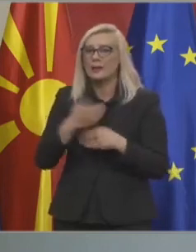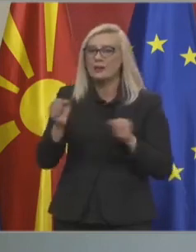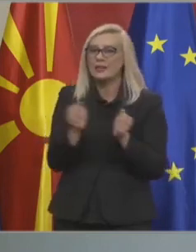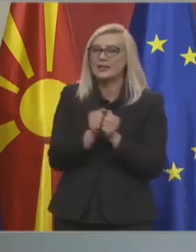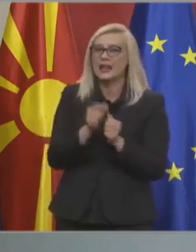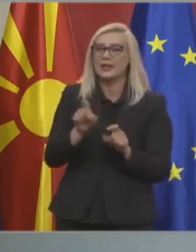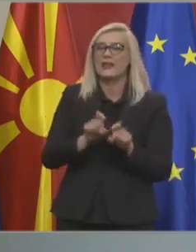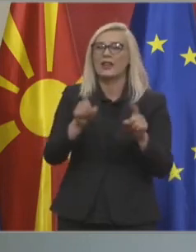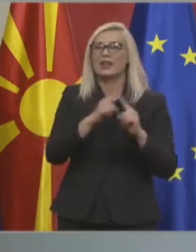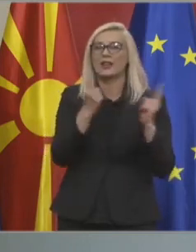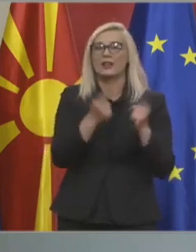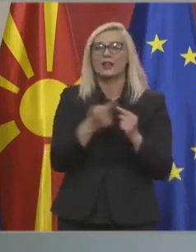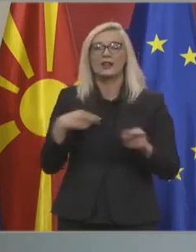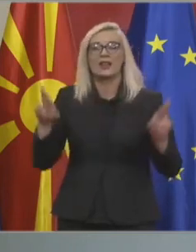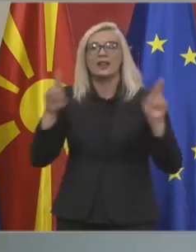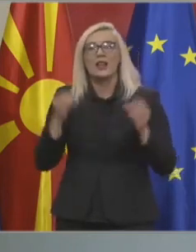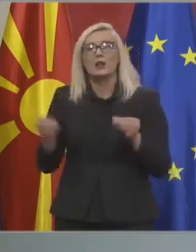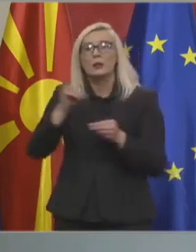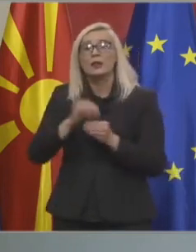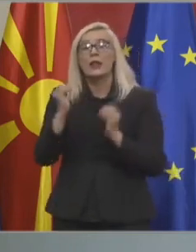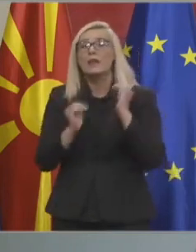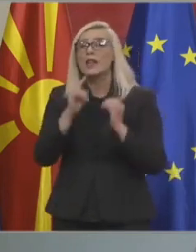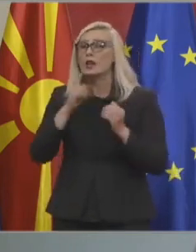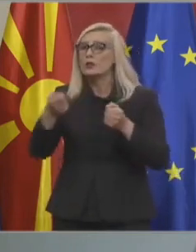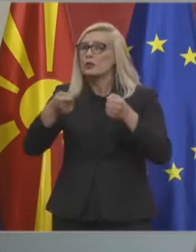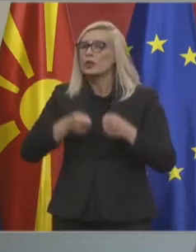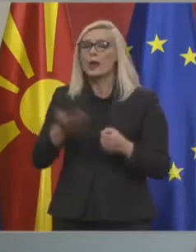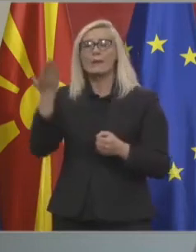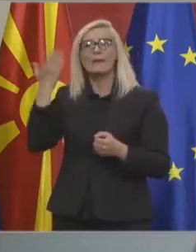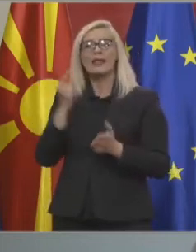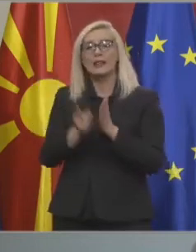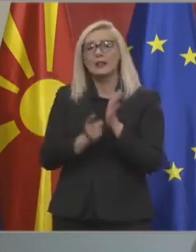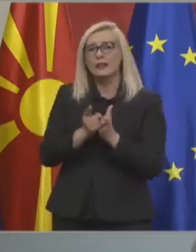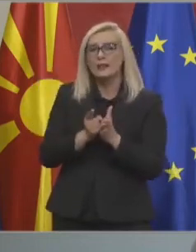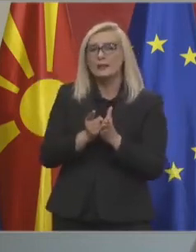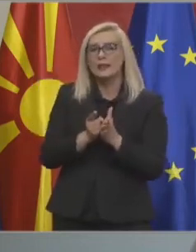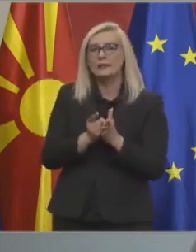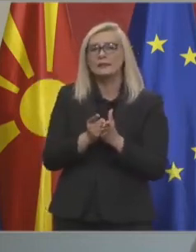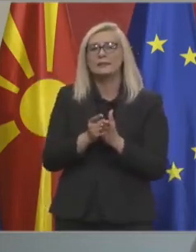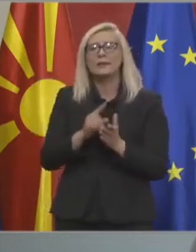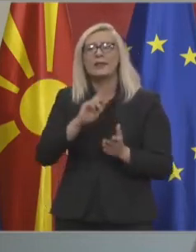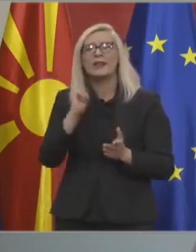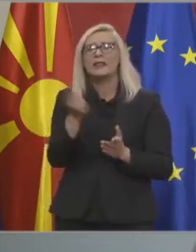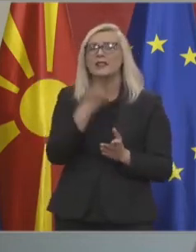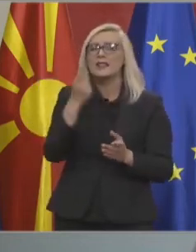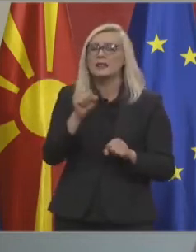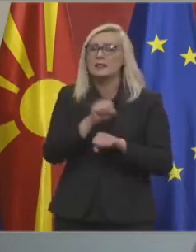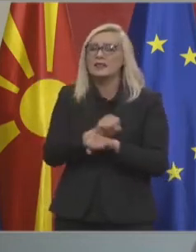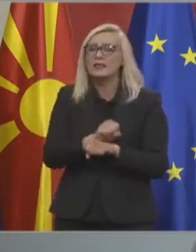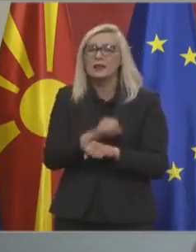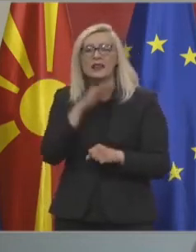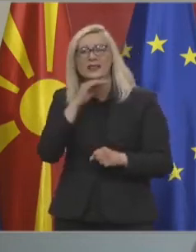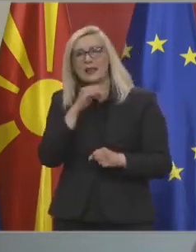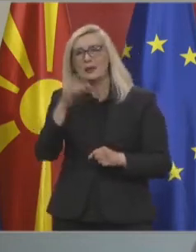Искрено се наделам дека и они е дополнителни мериќи кои што ги носетме во изминатиот период. Цело сме затворени викенди за